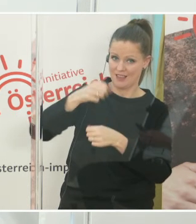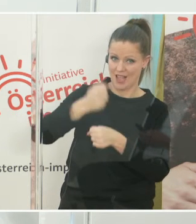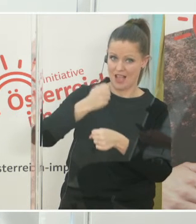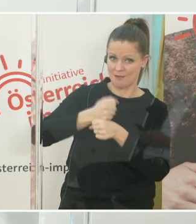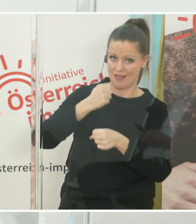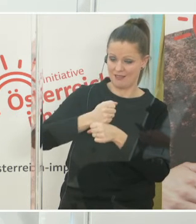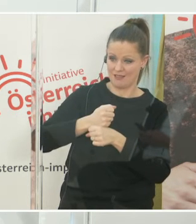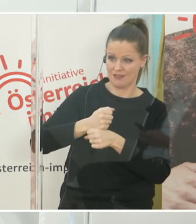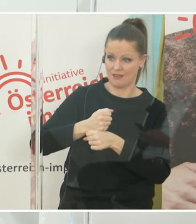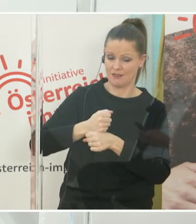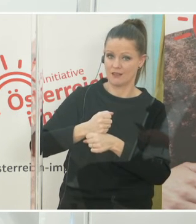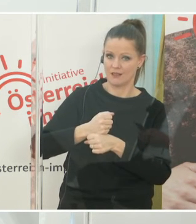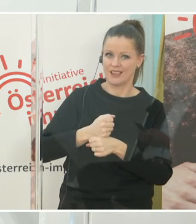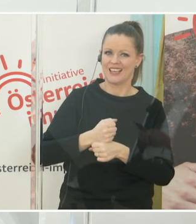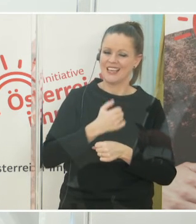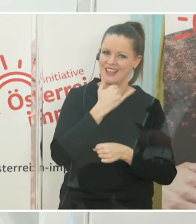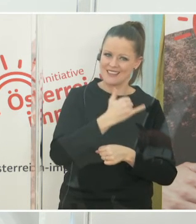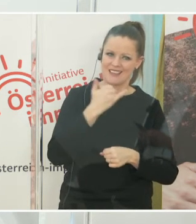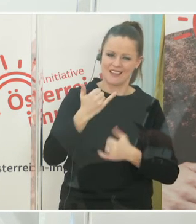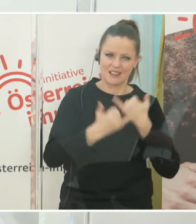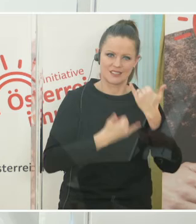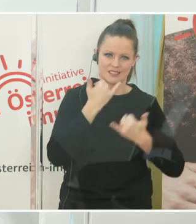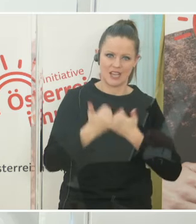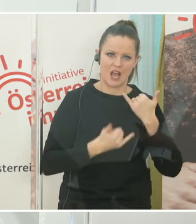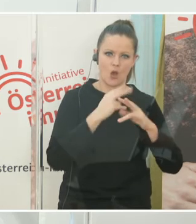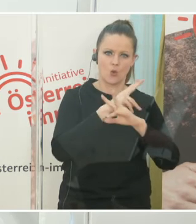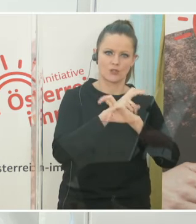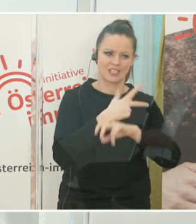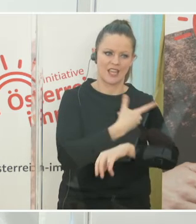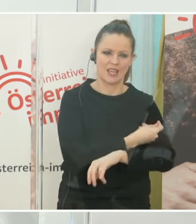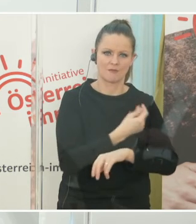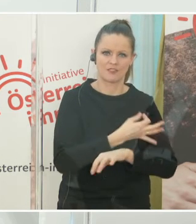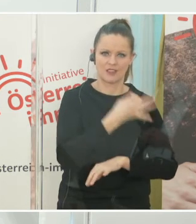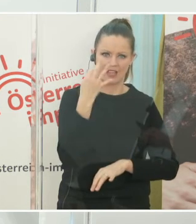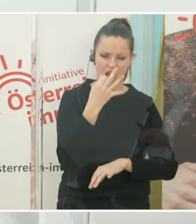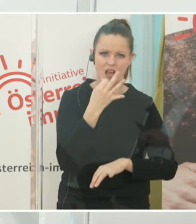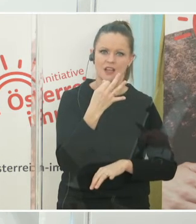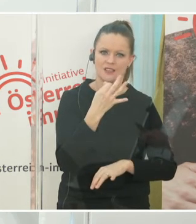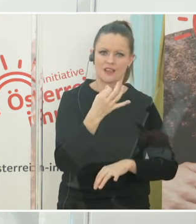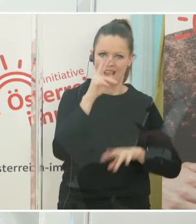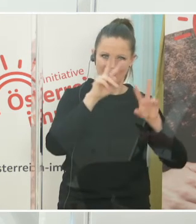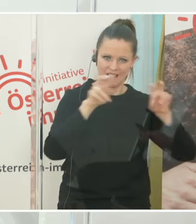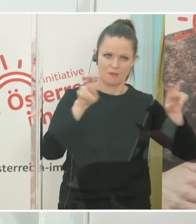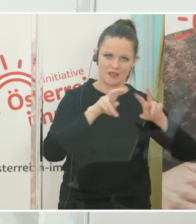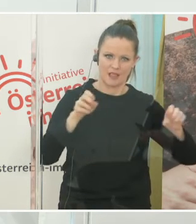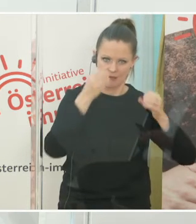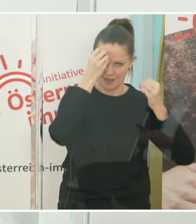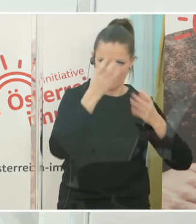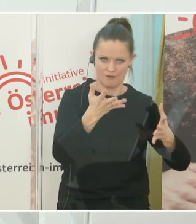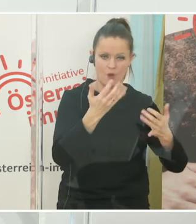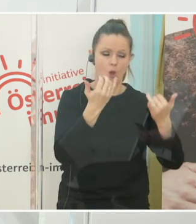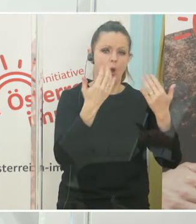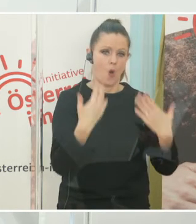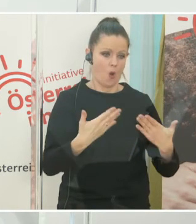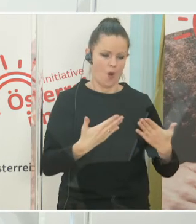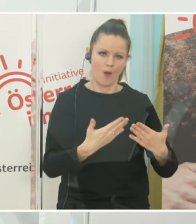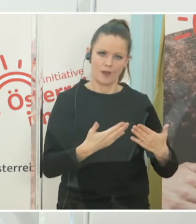informieren jedes Jahr am Österreichischen Impftag eben mit den neuesten Themen. Und dieses Jahr haben wir den Impftag völlig auf das Thema